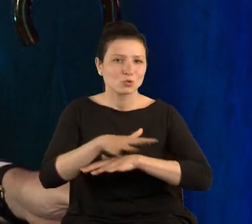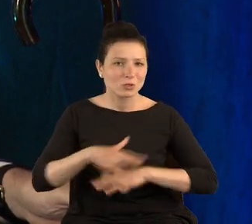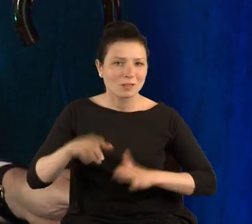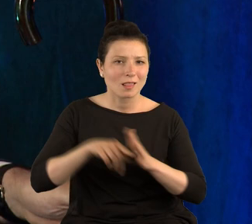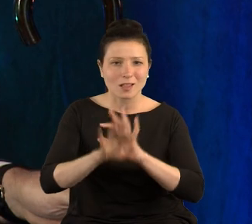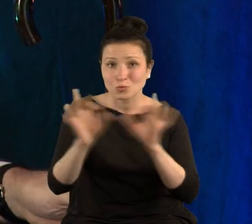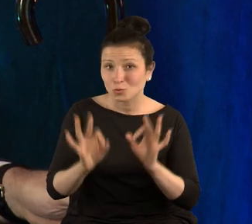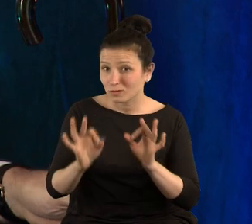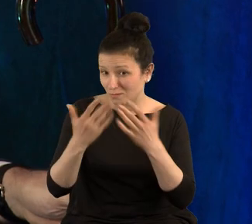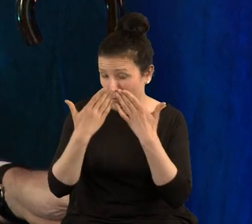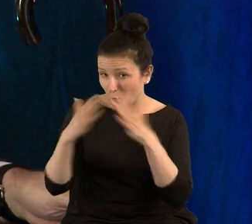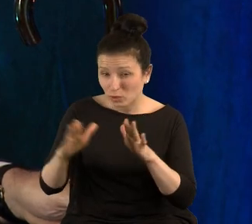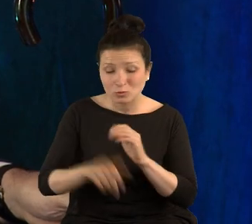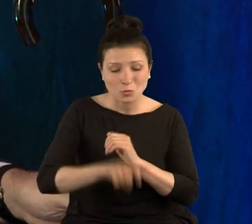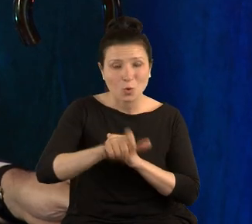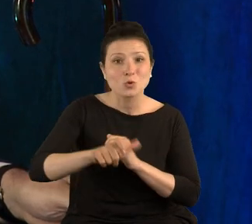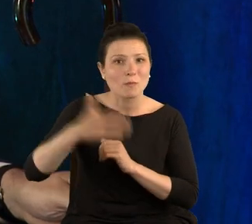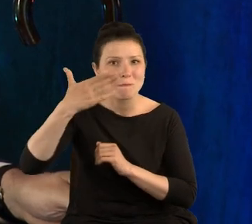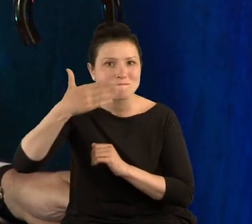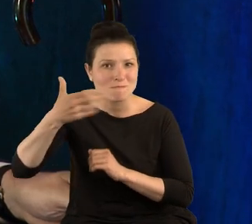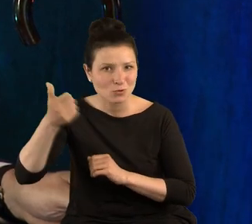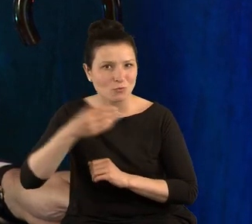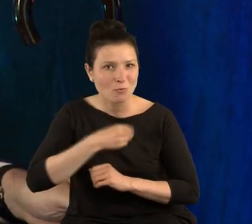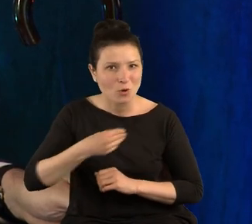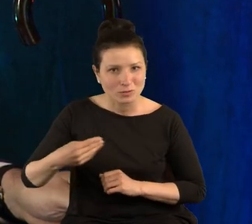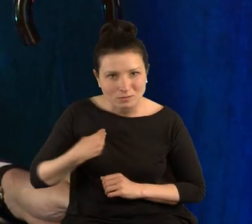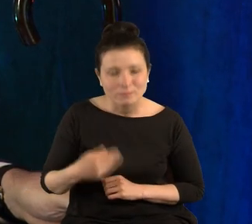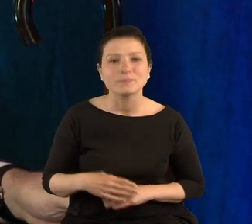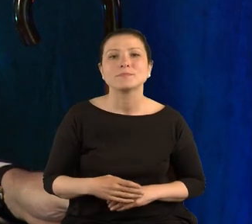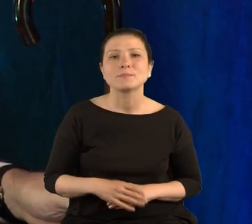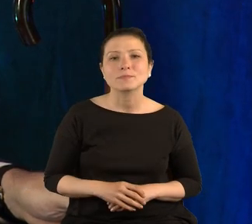ukazuje nam naszych mistrzów. Dziękuję.